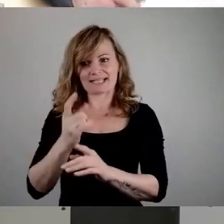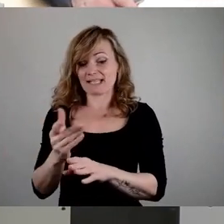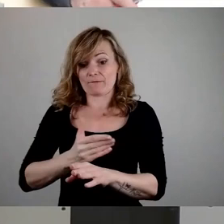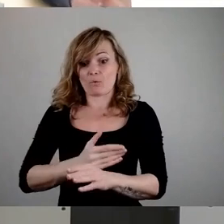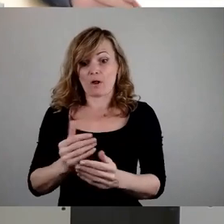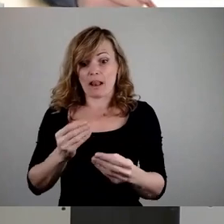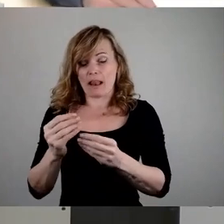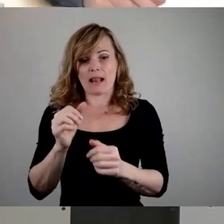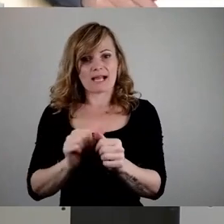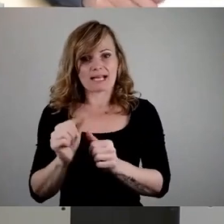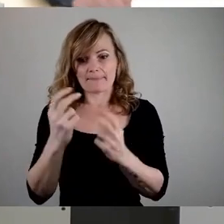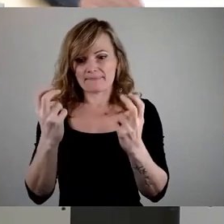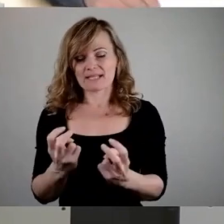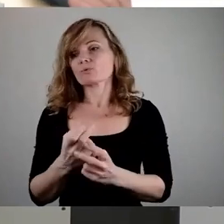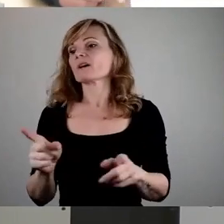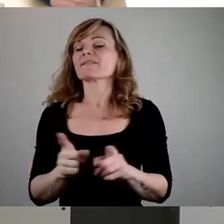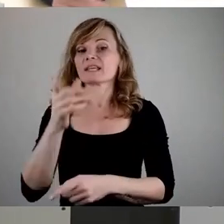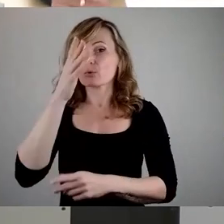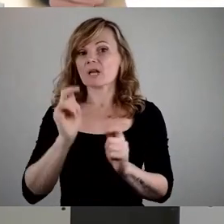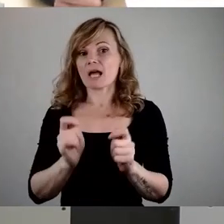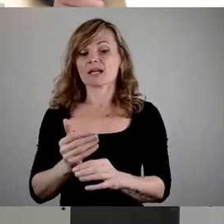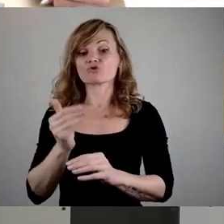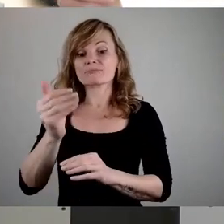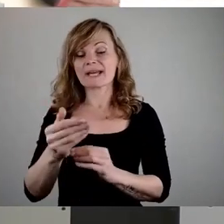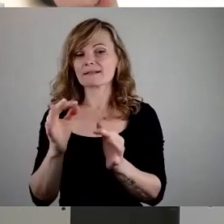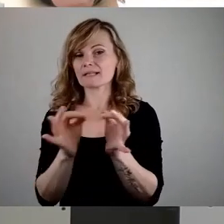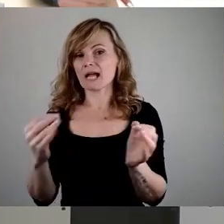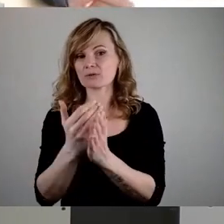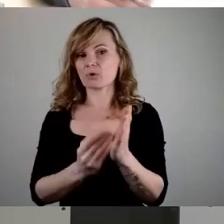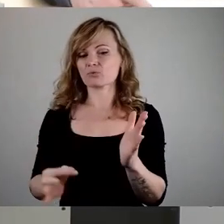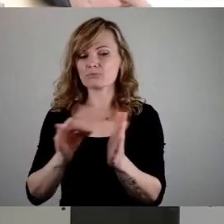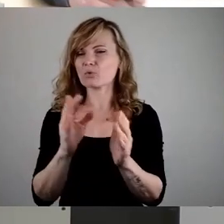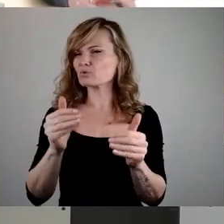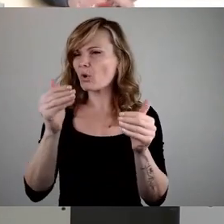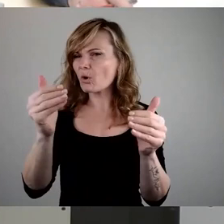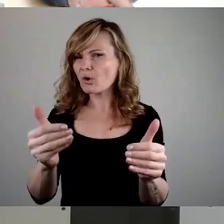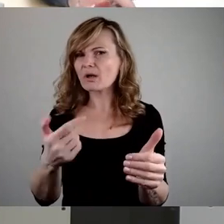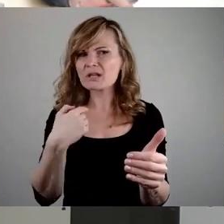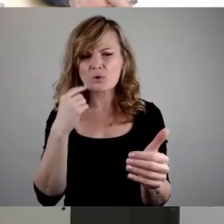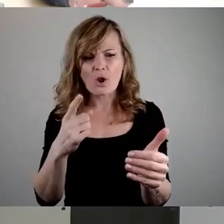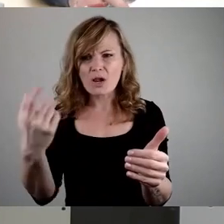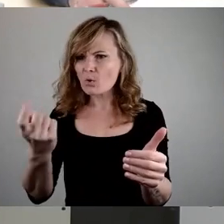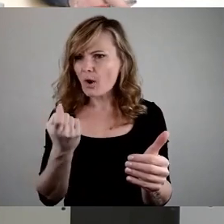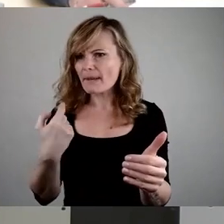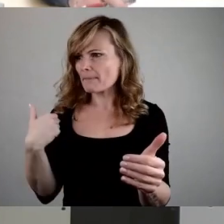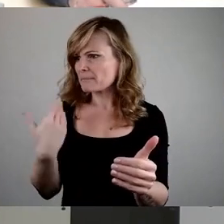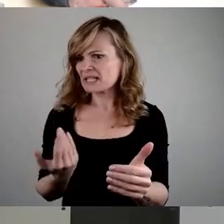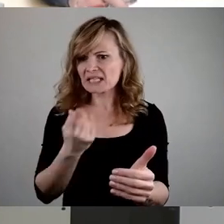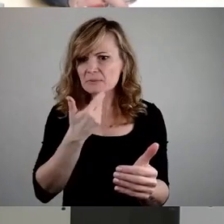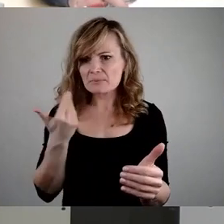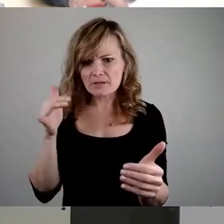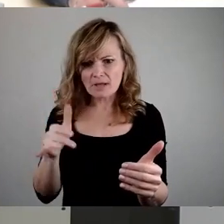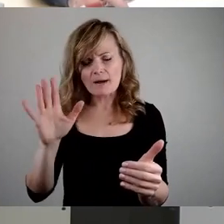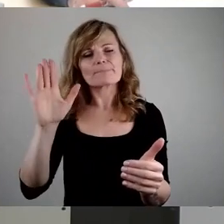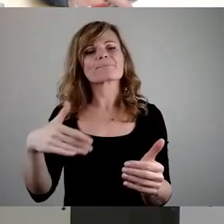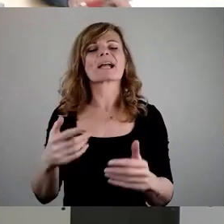oder wie ein grüner Antrag, der für einen späteren Tagesordnungspunkt noch angekündigt ist, bisher aber nicht vorliegt. Wir gehen nicht an den Dämpfungsfaktor,